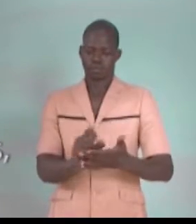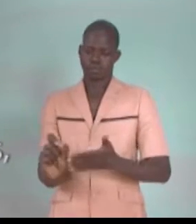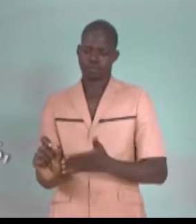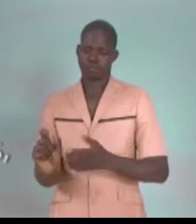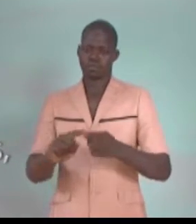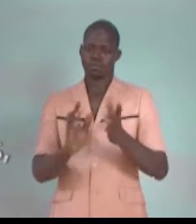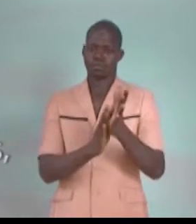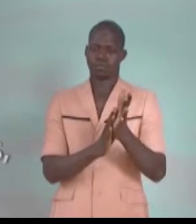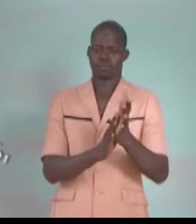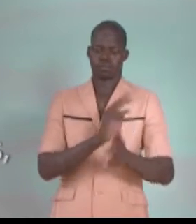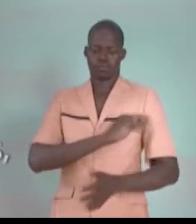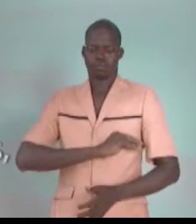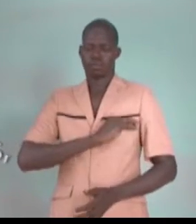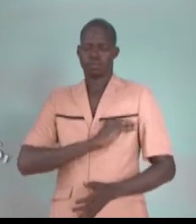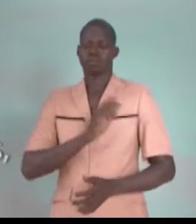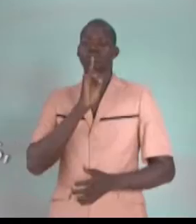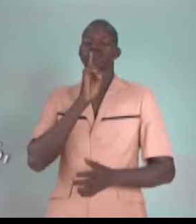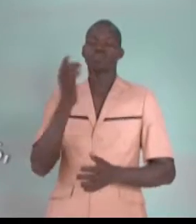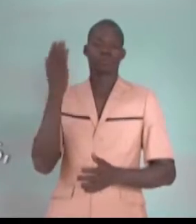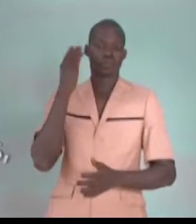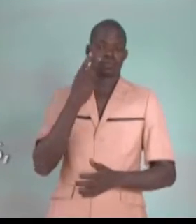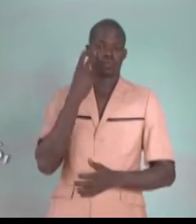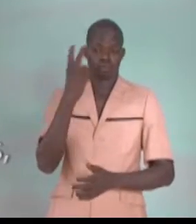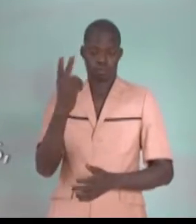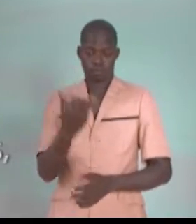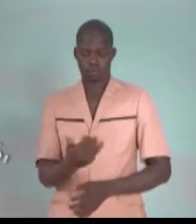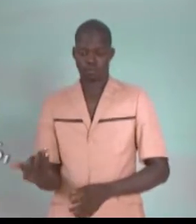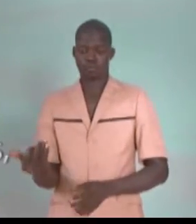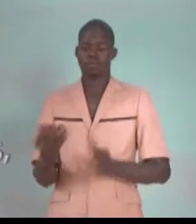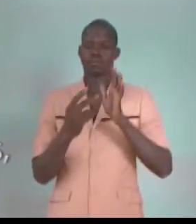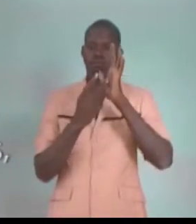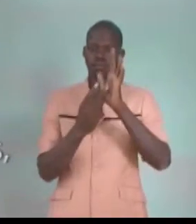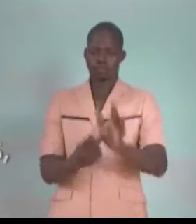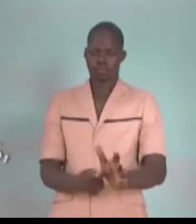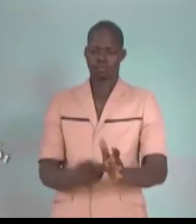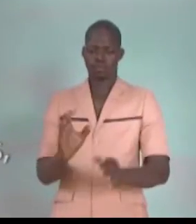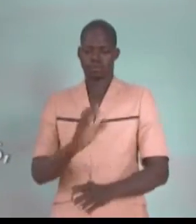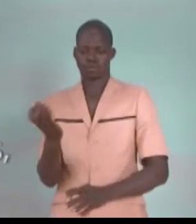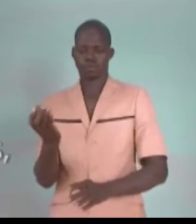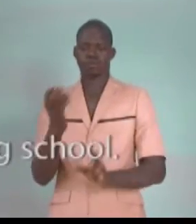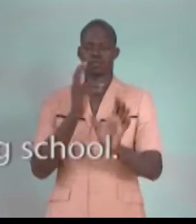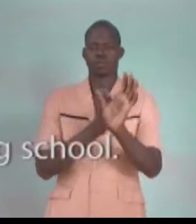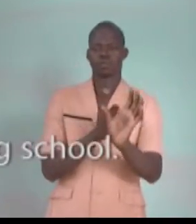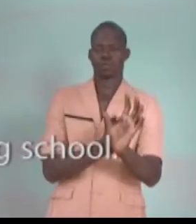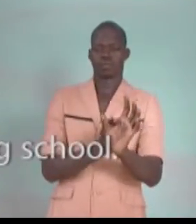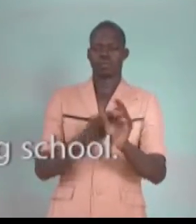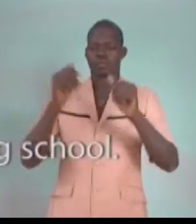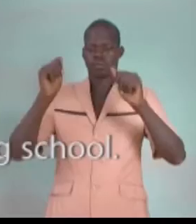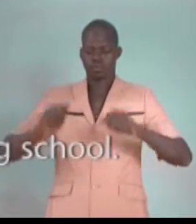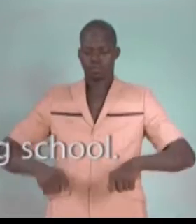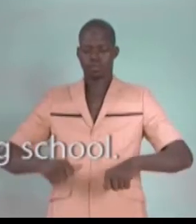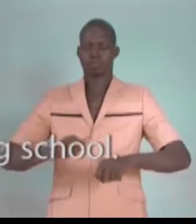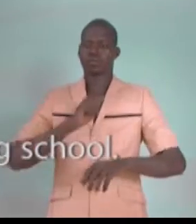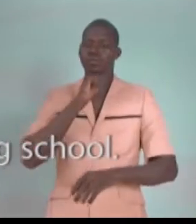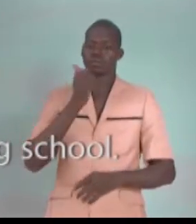mission était de détecter les enfants qui présentaient en fait certaines anomalies qui ne pouvaient pas